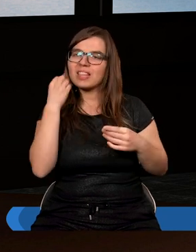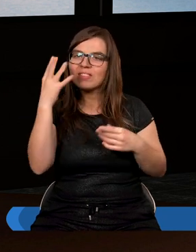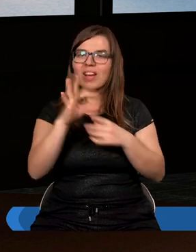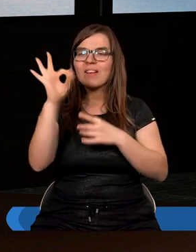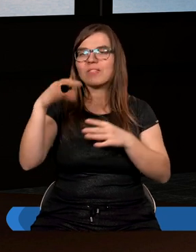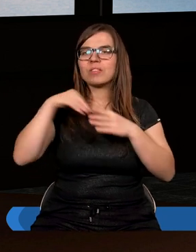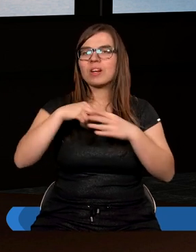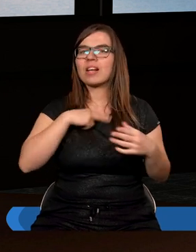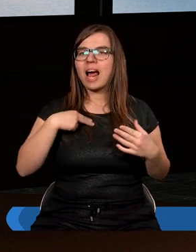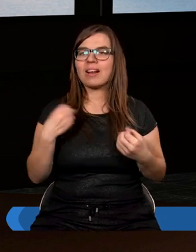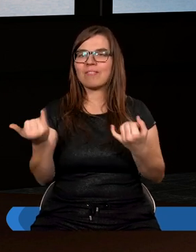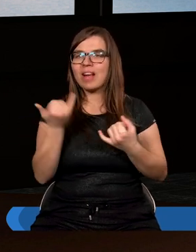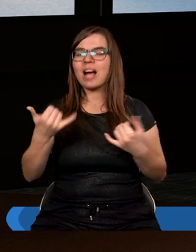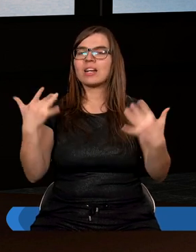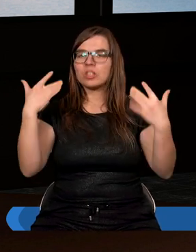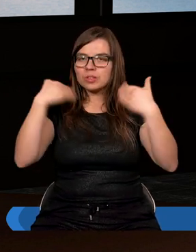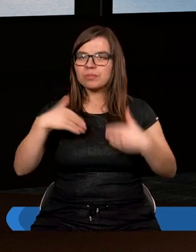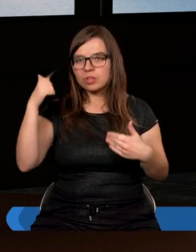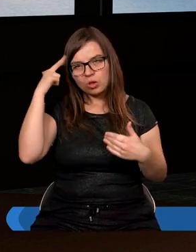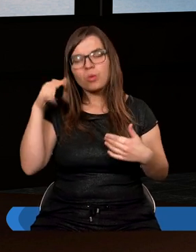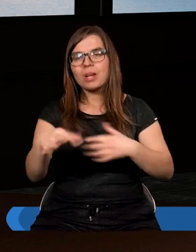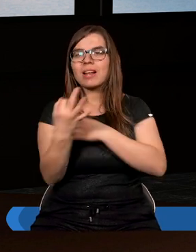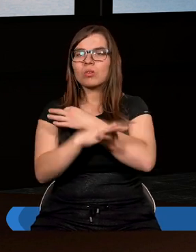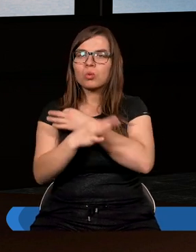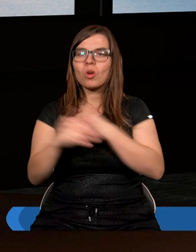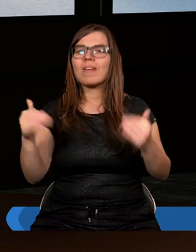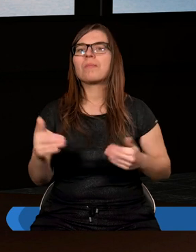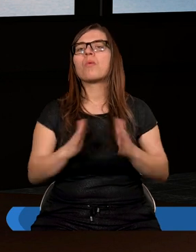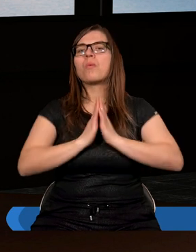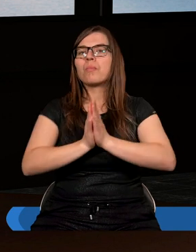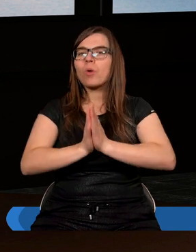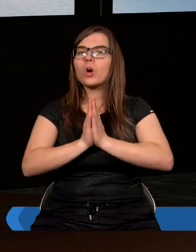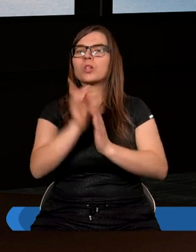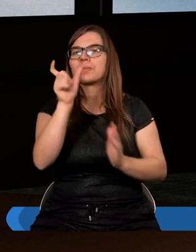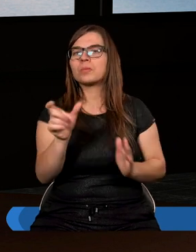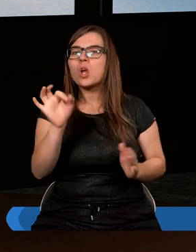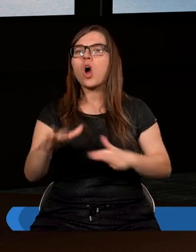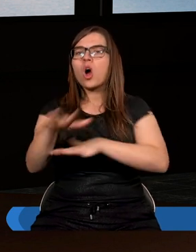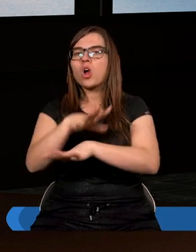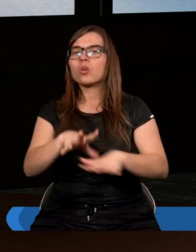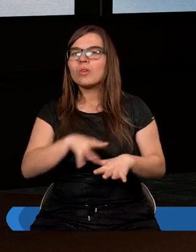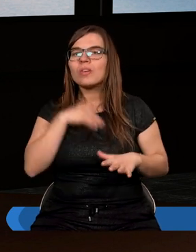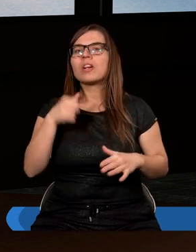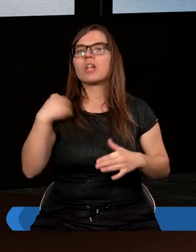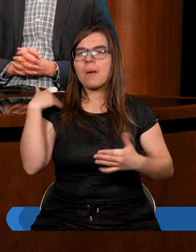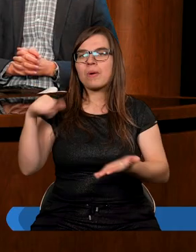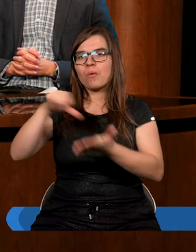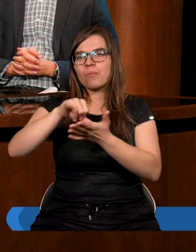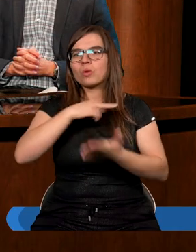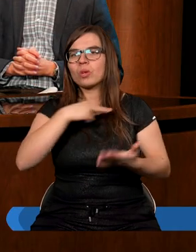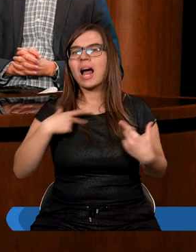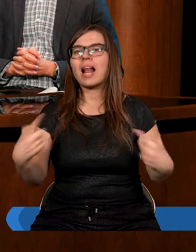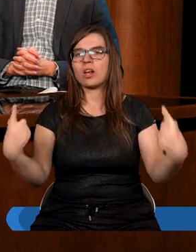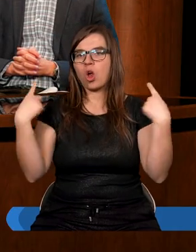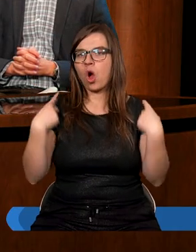przez wieki i że możemy je teraz studiować. I prosimy Cię o Ducha Świętego, żeby był pośród nas obecny,